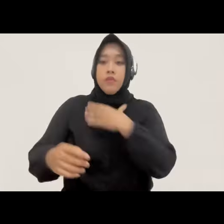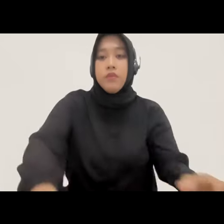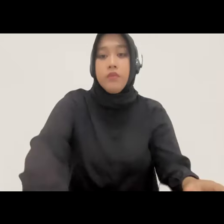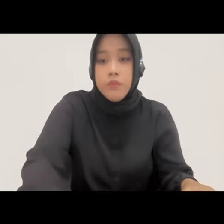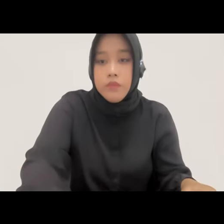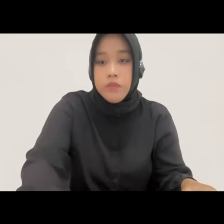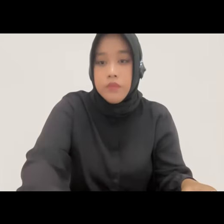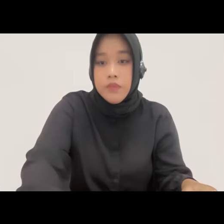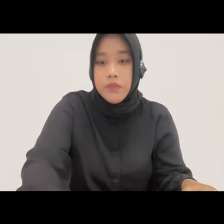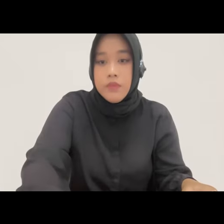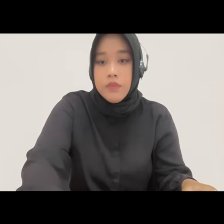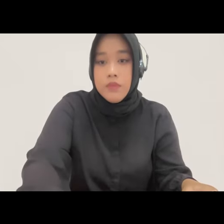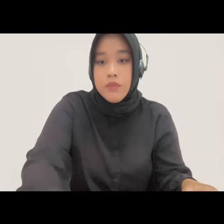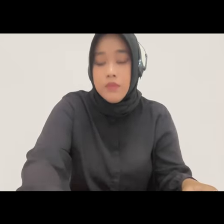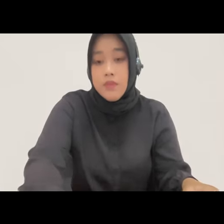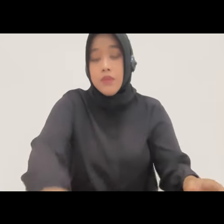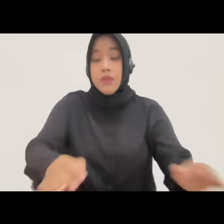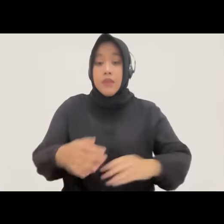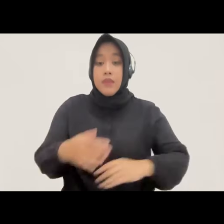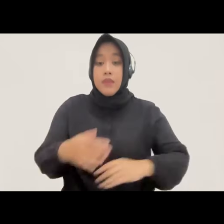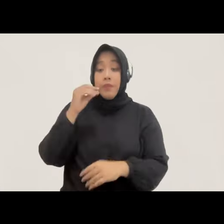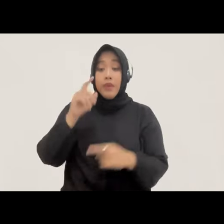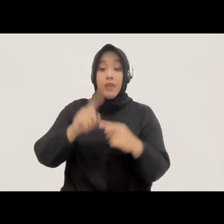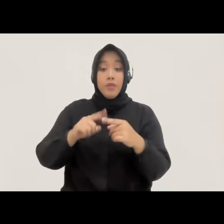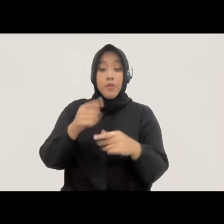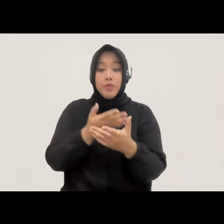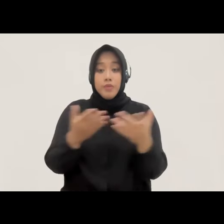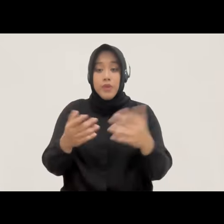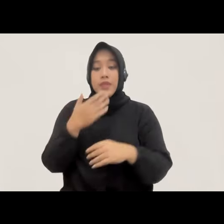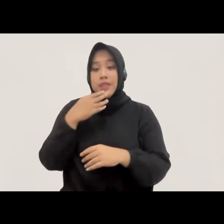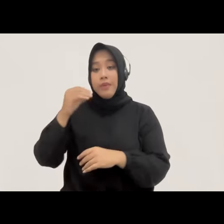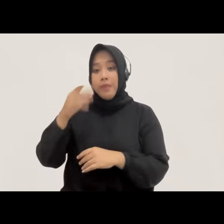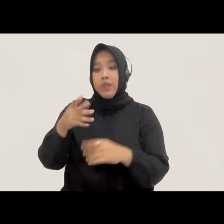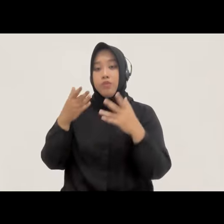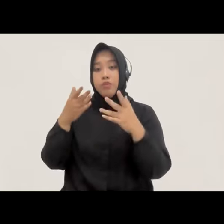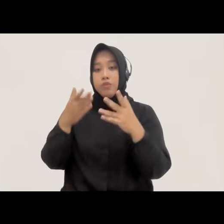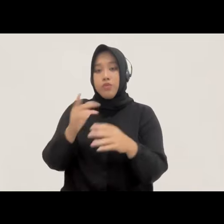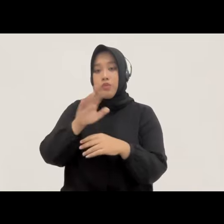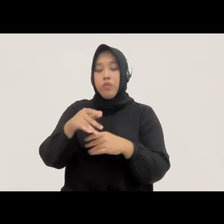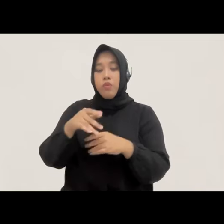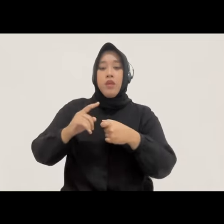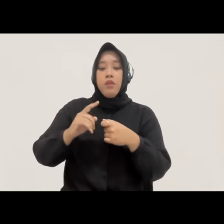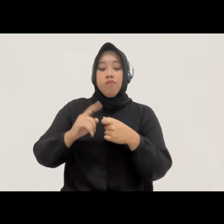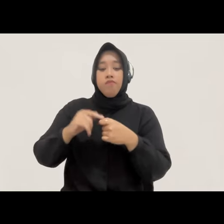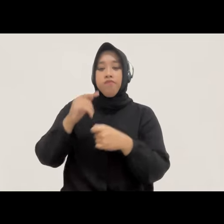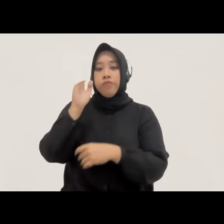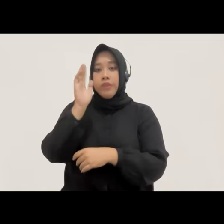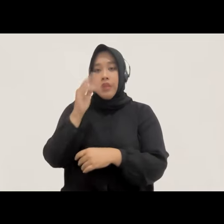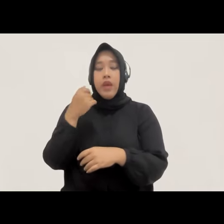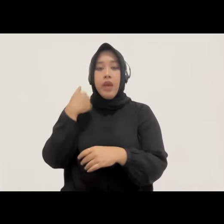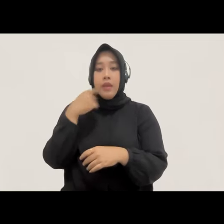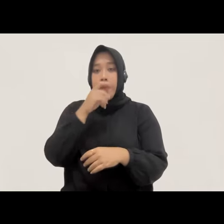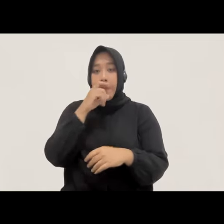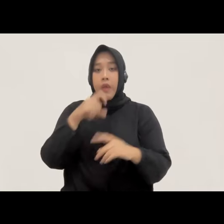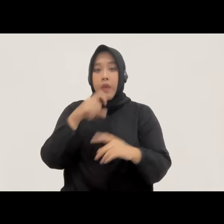Selamat pagi Bapak Ibu Rekan-Rekan, selamat pagi juga kepada para pembacara kita, ada Bang Kurnia